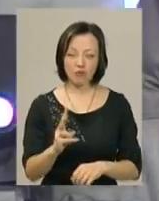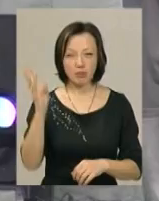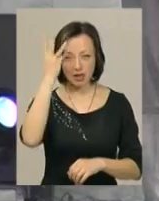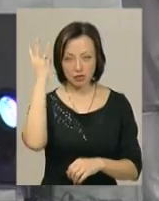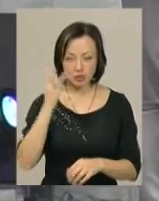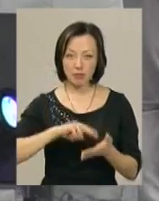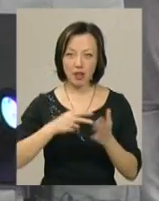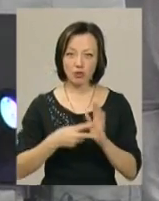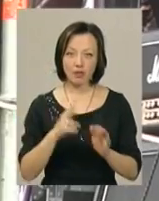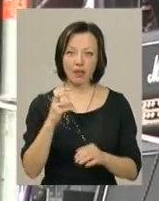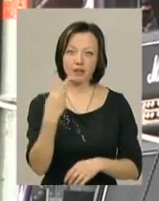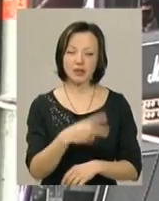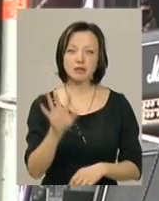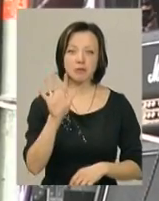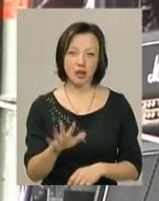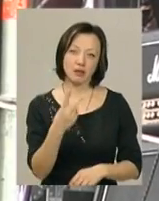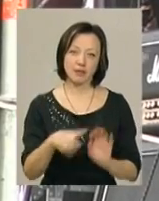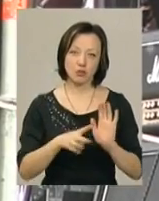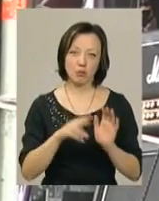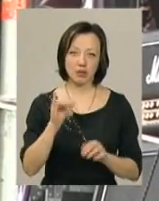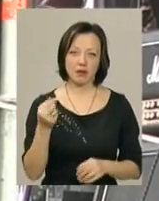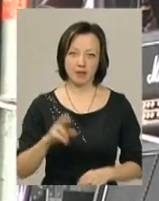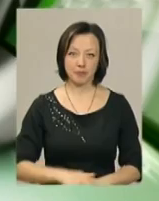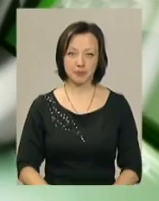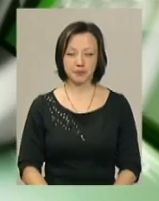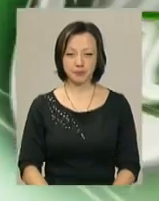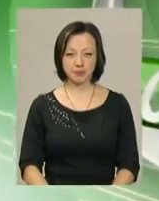у Хмельницькому запланували на 25-27 травня.